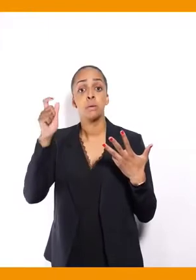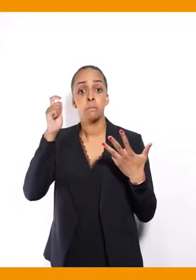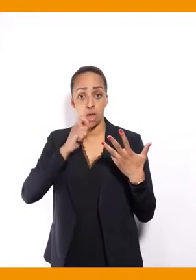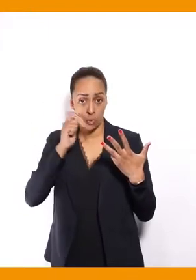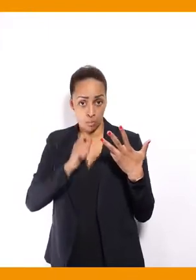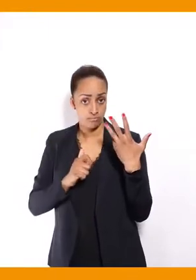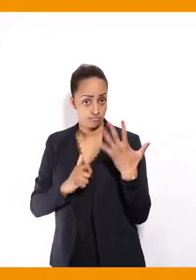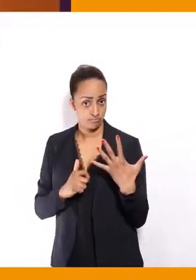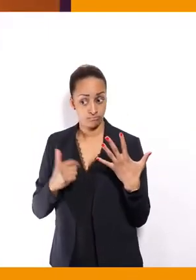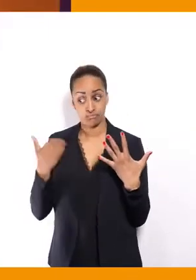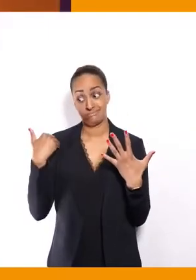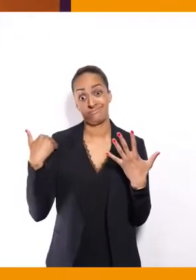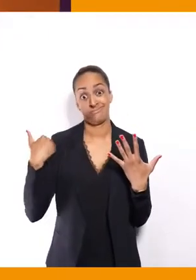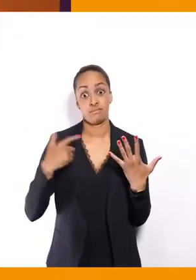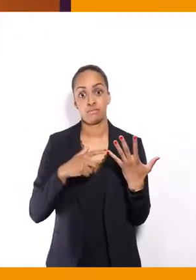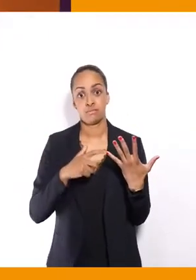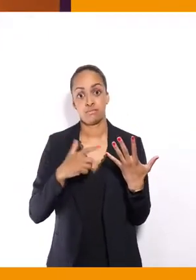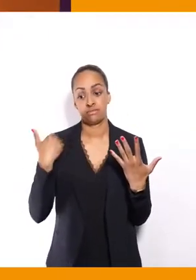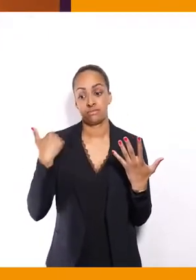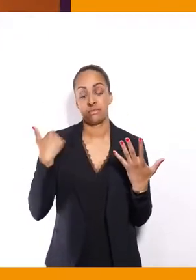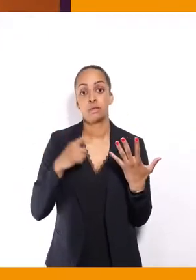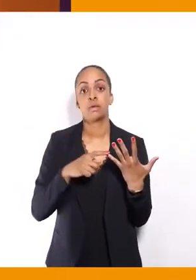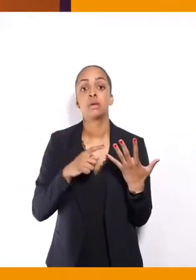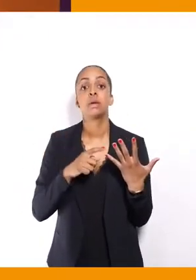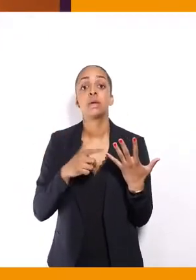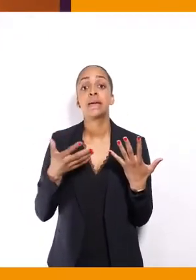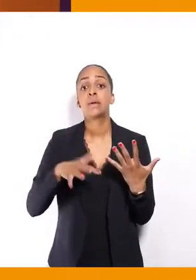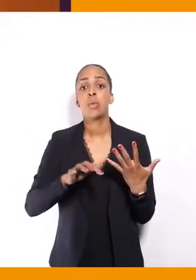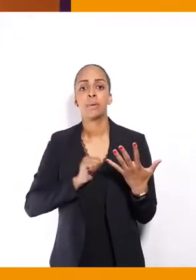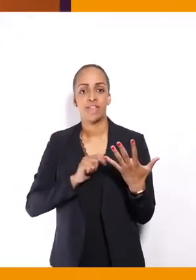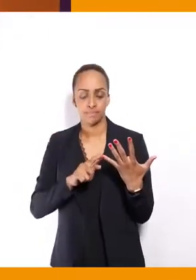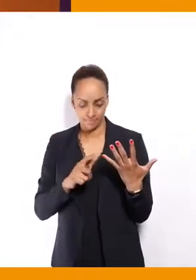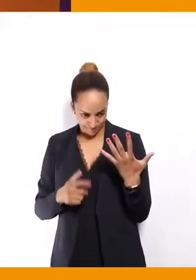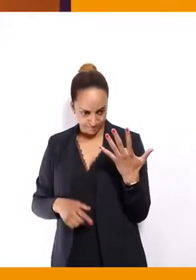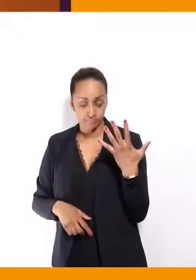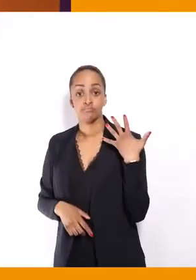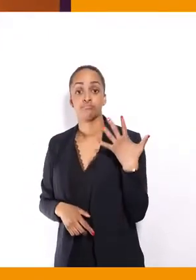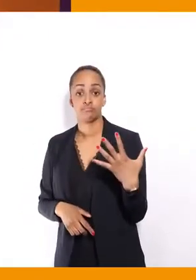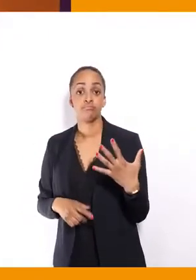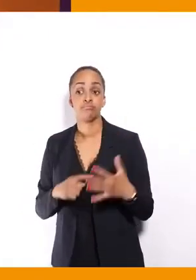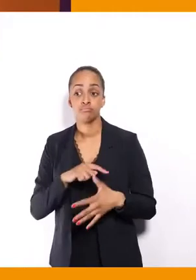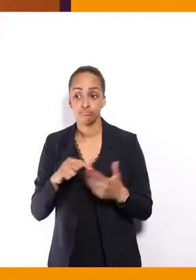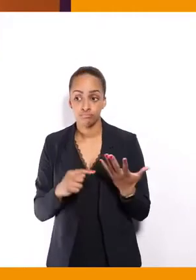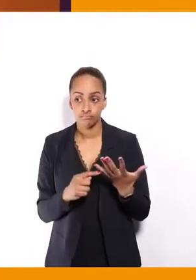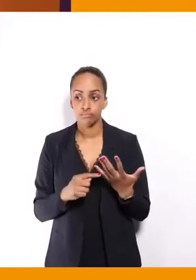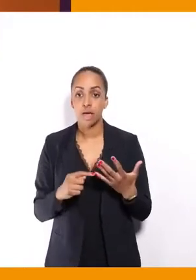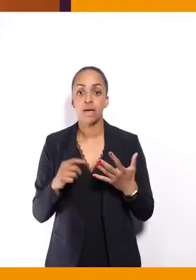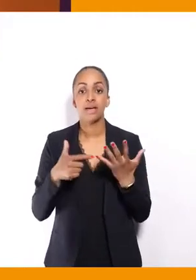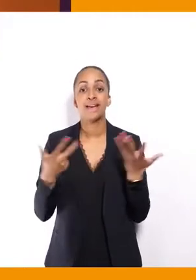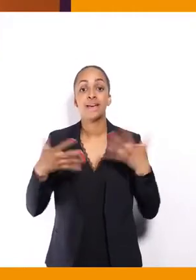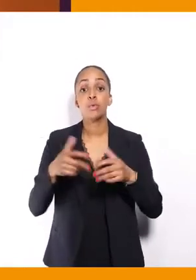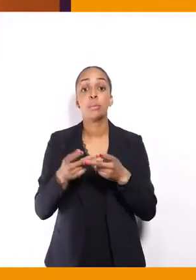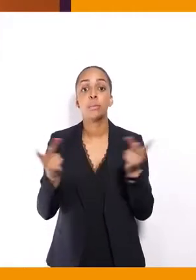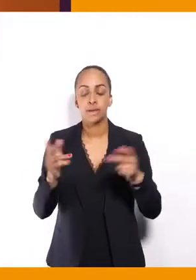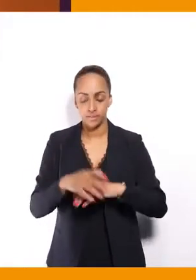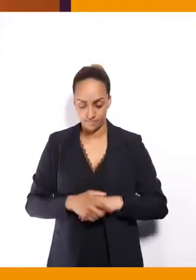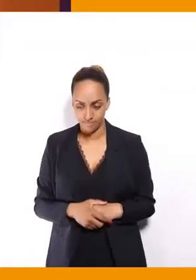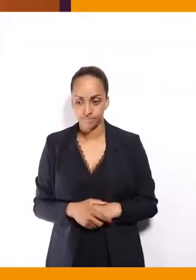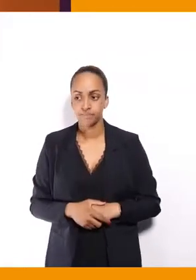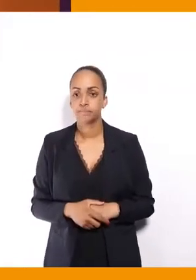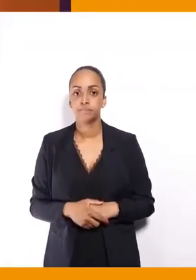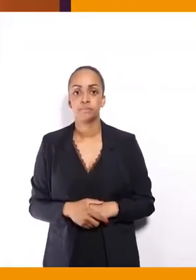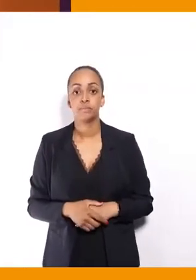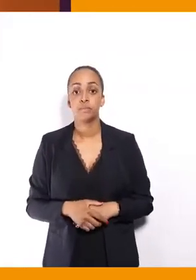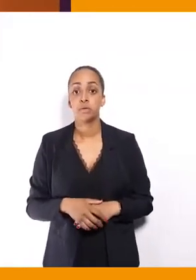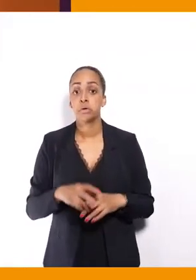plus récemment, sur une réunion publique. Et avec, pour la plupart, on va dire la